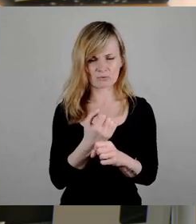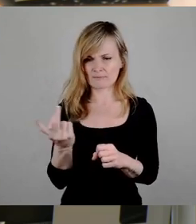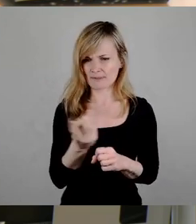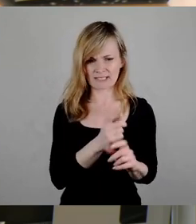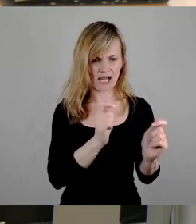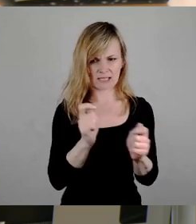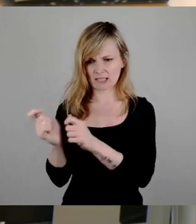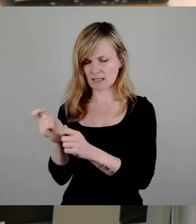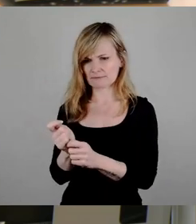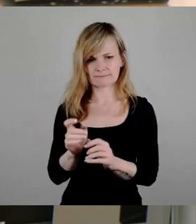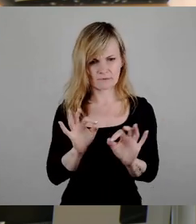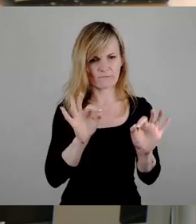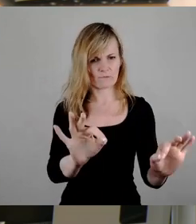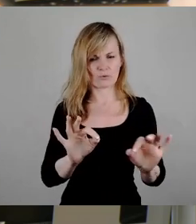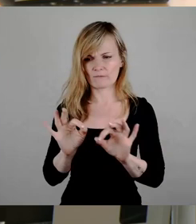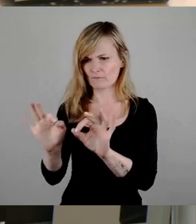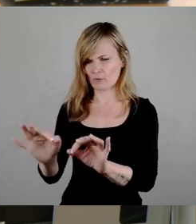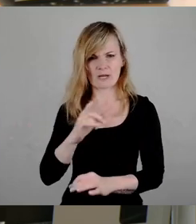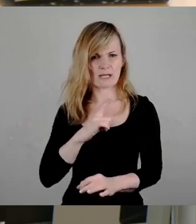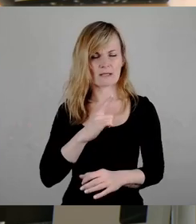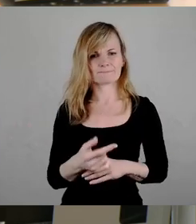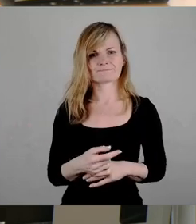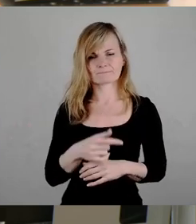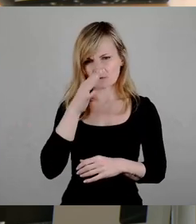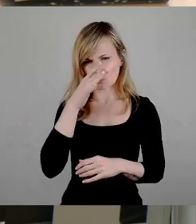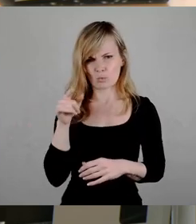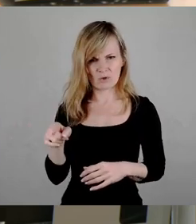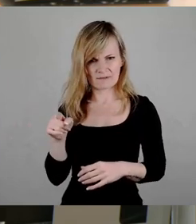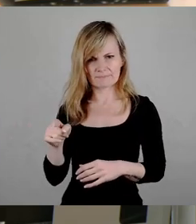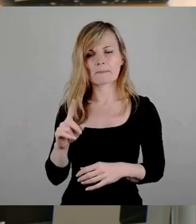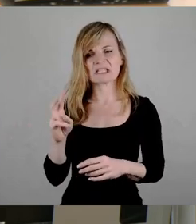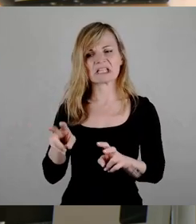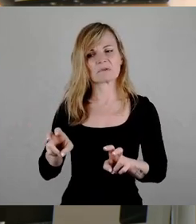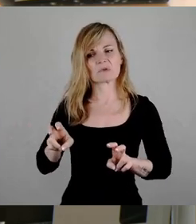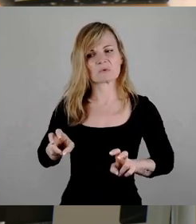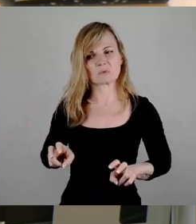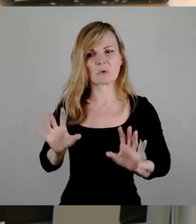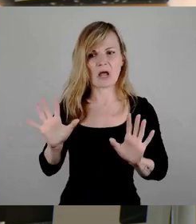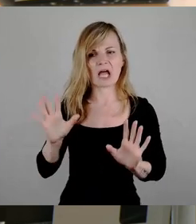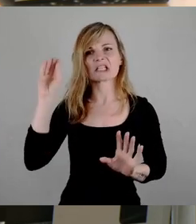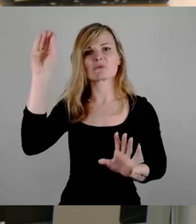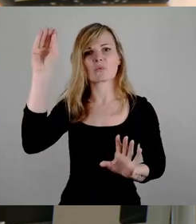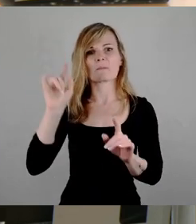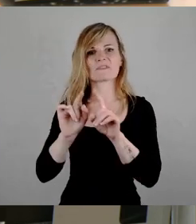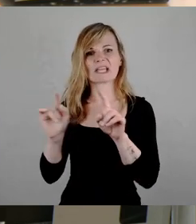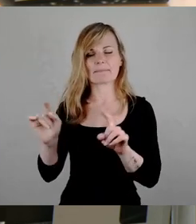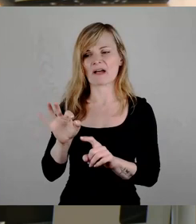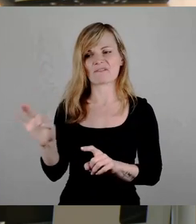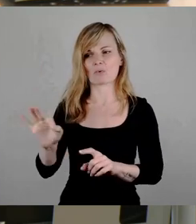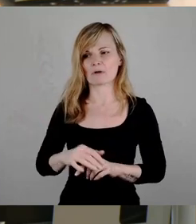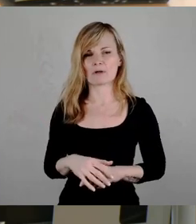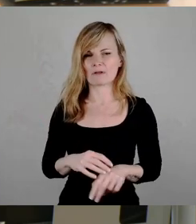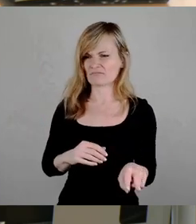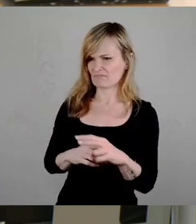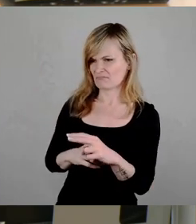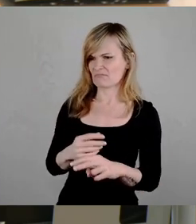zögerlich, wenn es um ein derartiges Zukunftsthema geht. Das ist, also es macht mich regelrecht sprachlos.